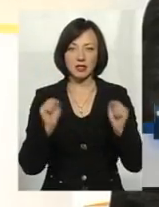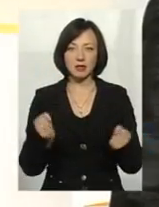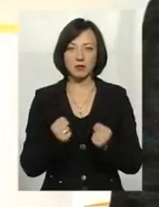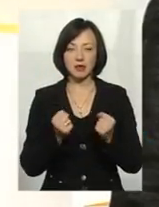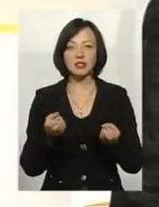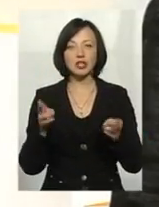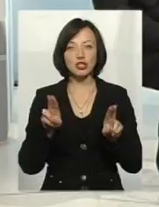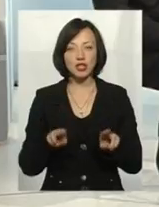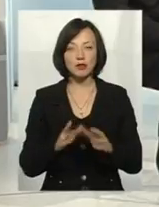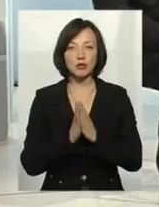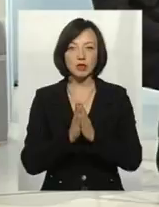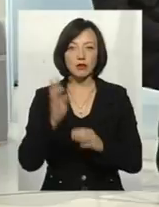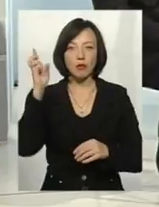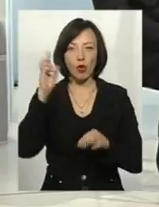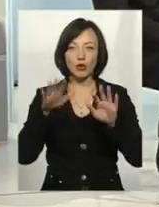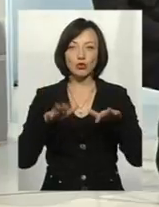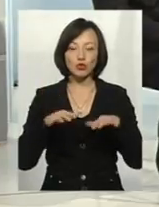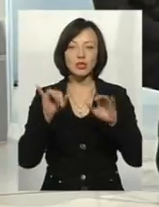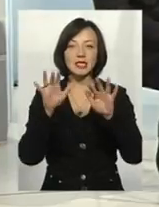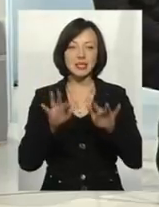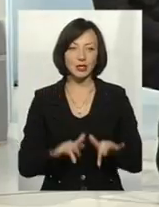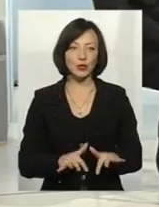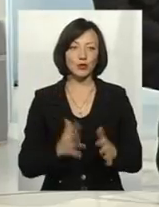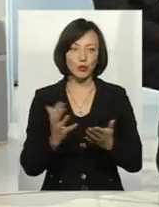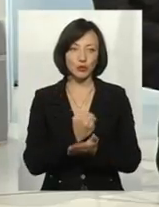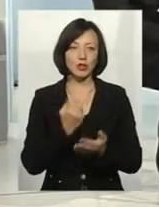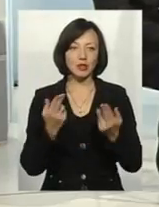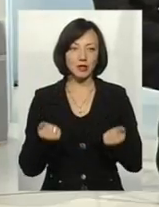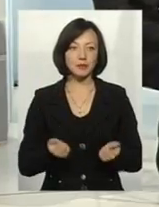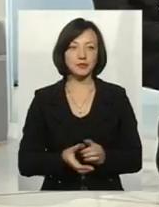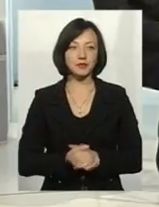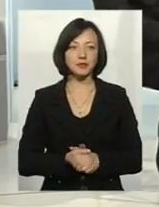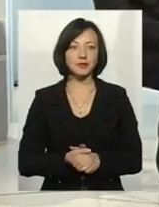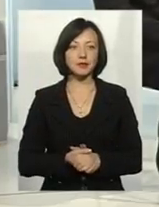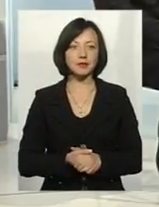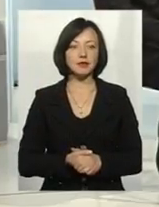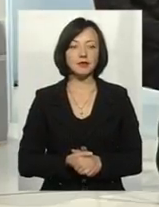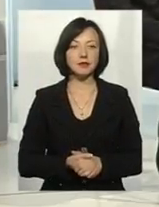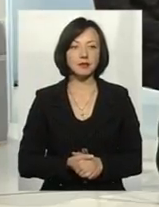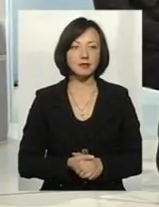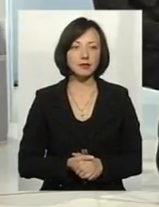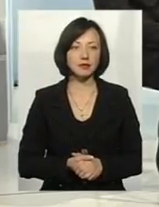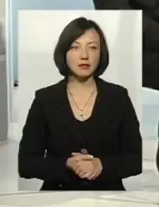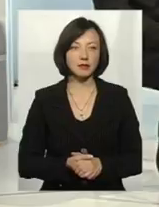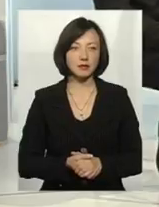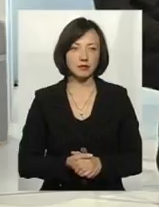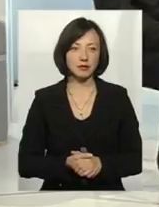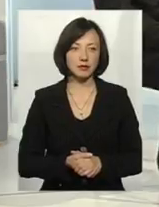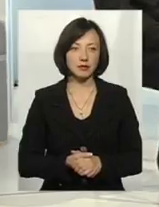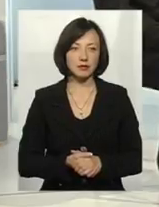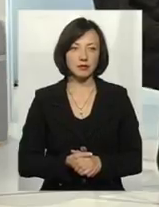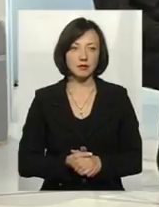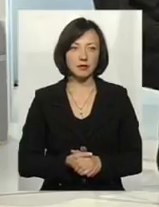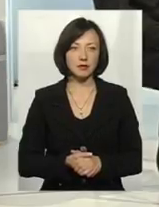Тобто, залишається просити в Бога дощу і снігу, так виходить? Так, але я хочу чуть-чуть, як-то каже, не знаю, чи до